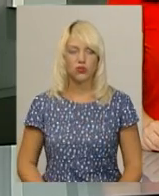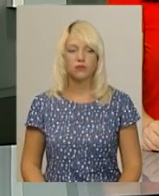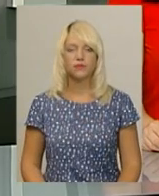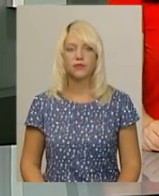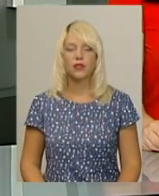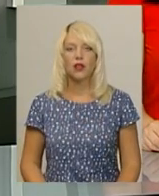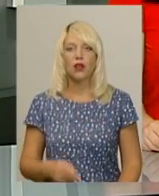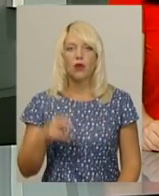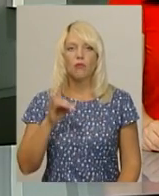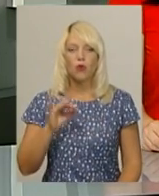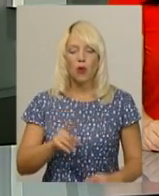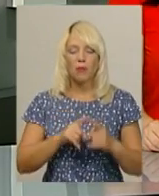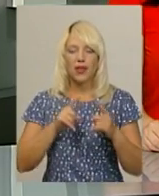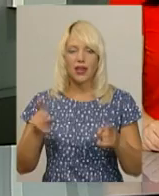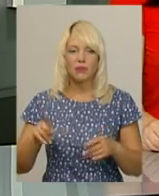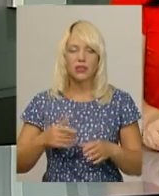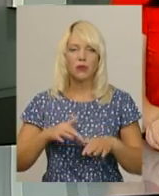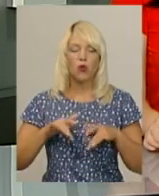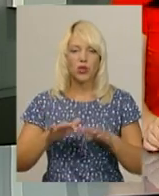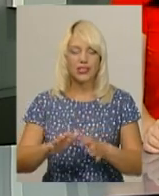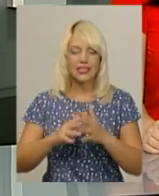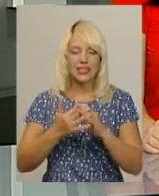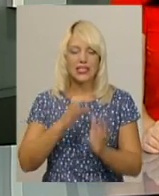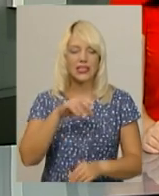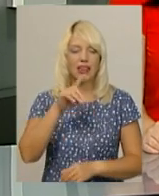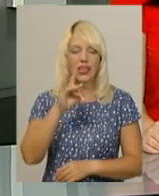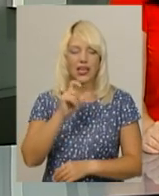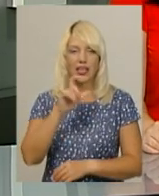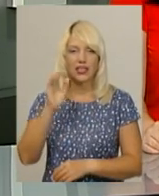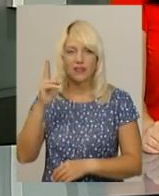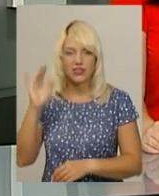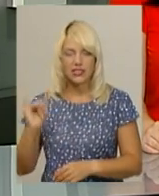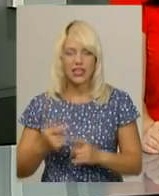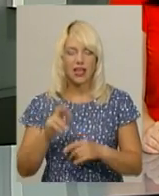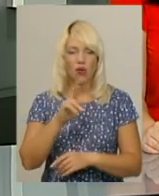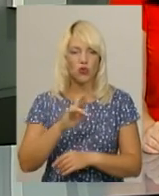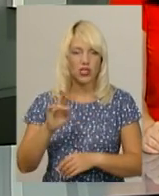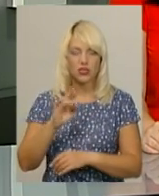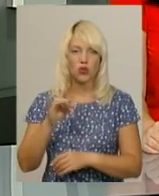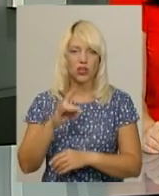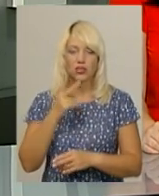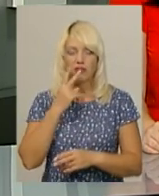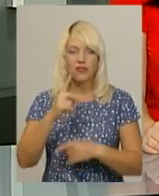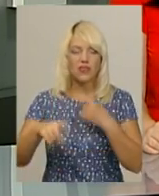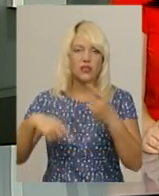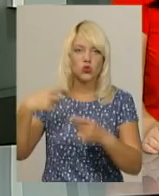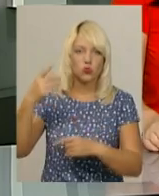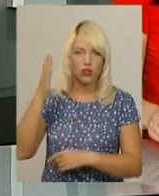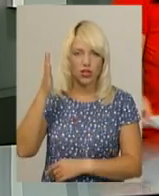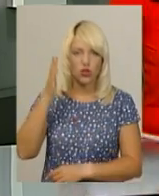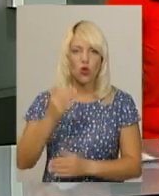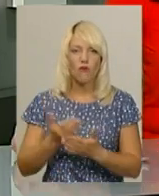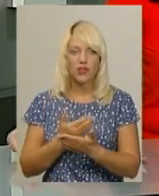Про перебіг подій в селі Стрихівці Ярмолинецького району та вимоги протестувальників дивіться у наступних випусках новин.